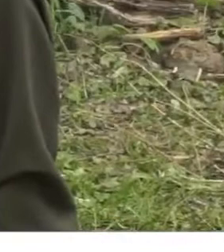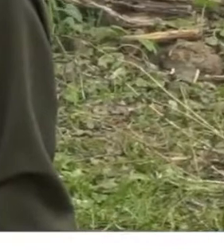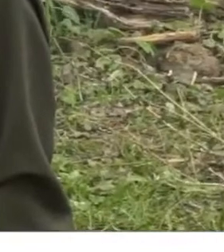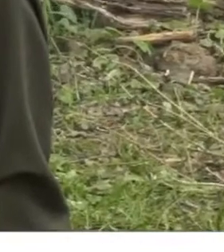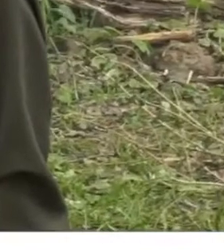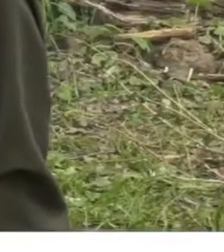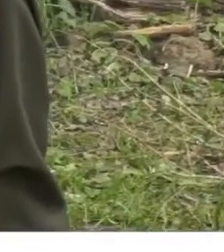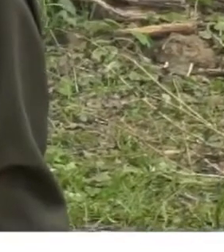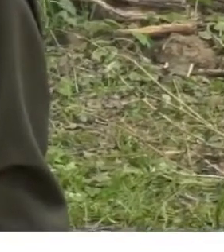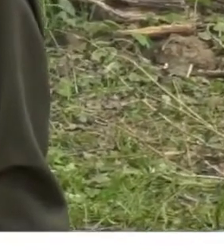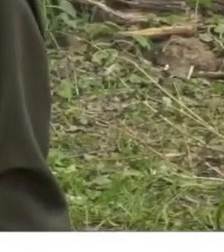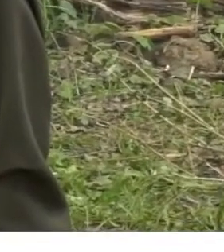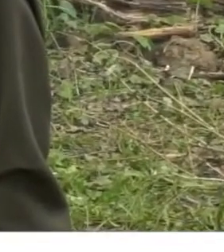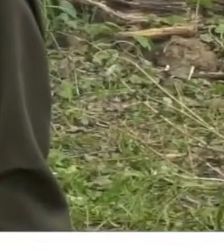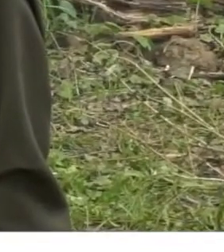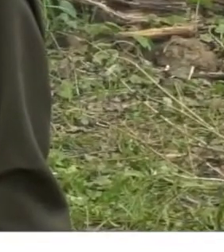Ақпарат.